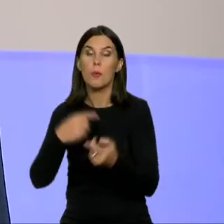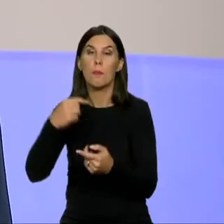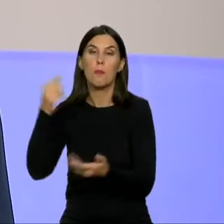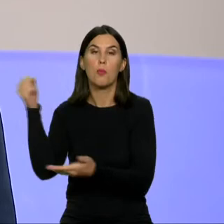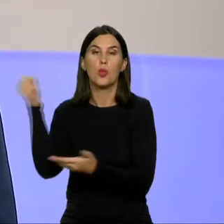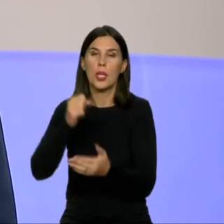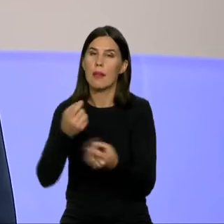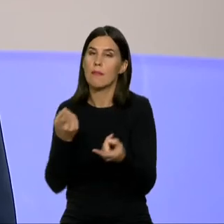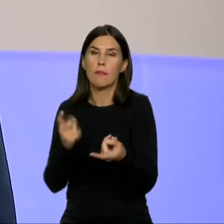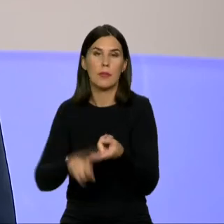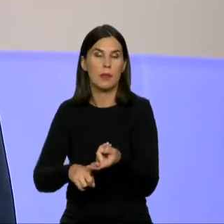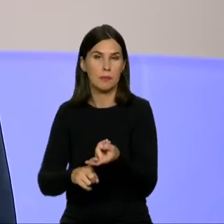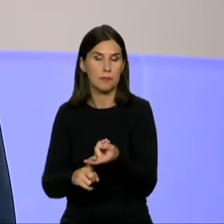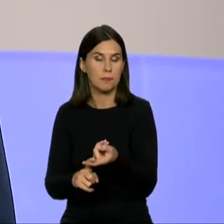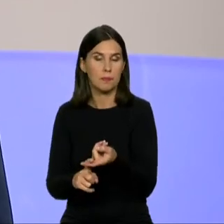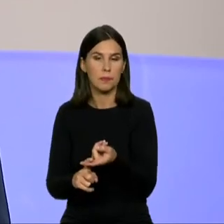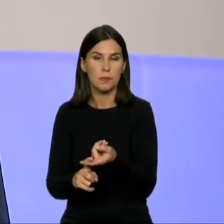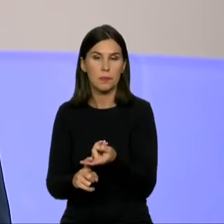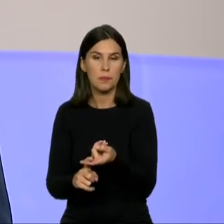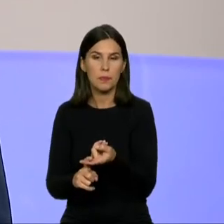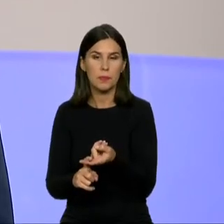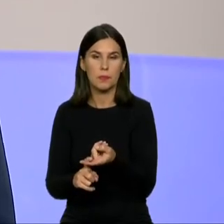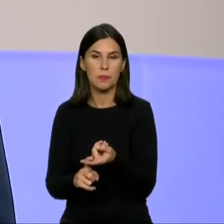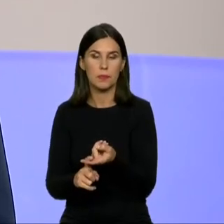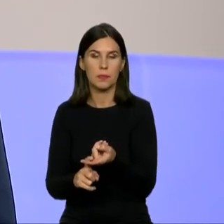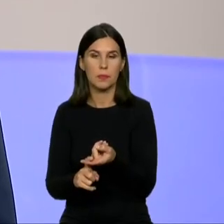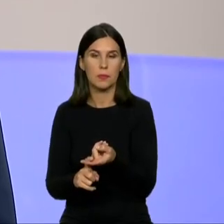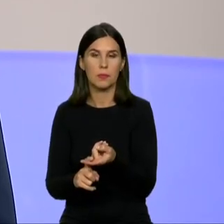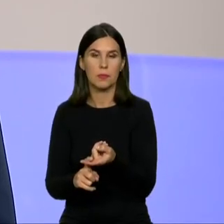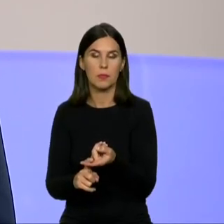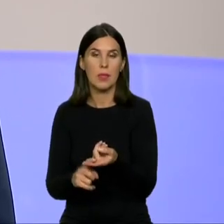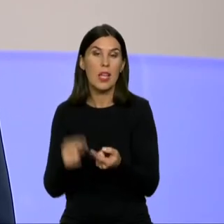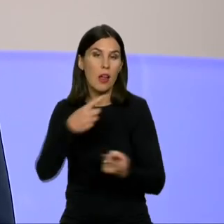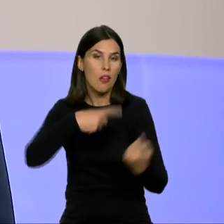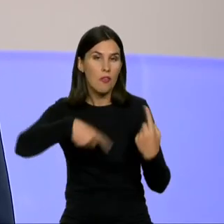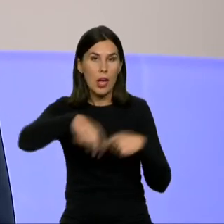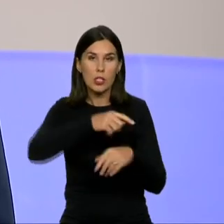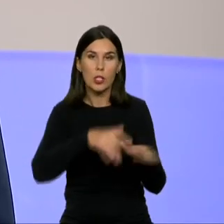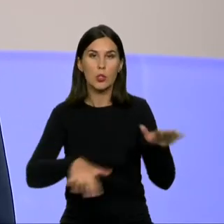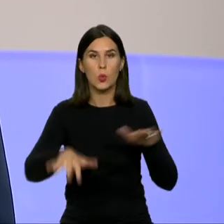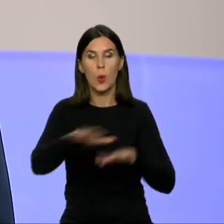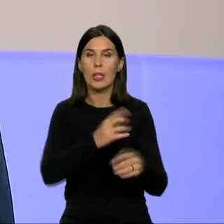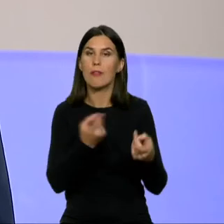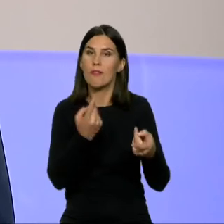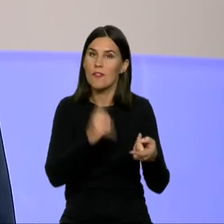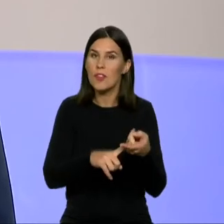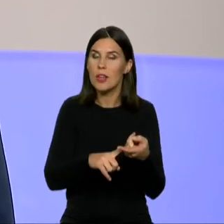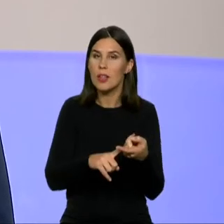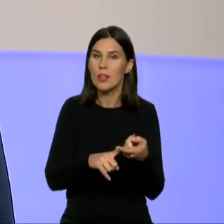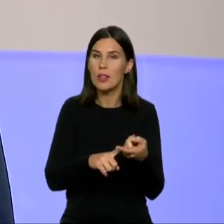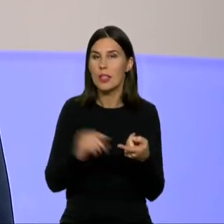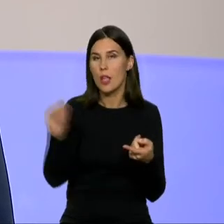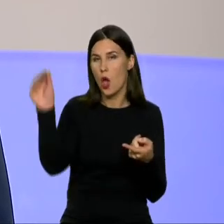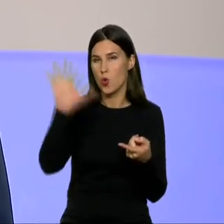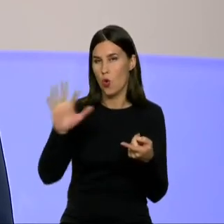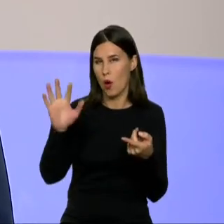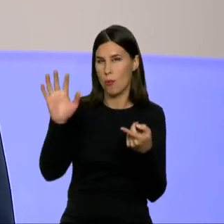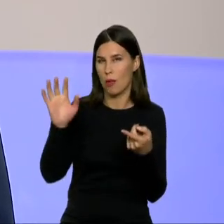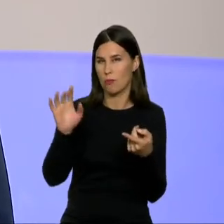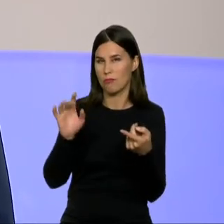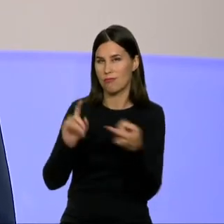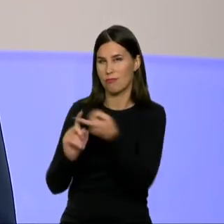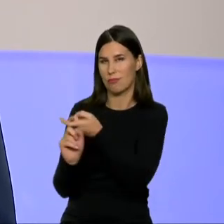verslo situacija priklausys taip pat ir nuo Europos, kas tenai dėsis per šį